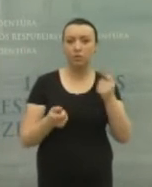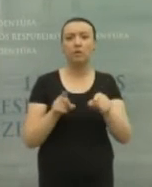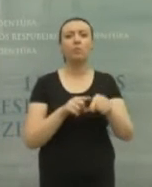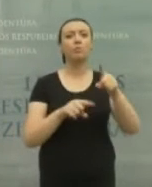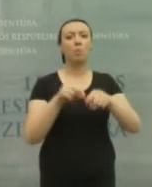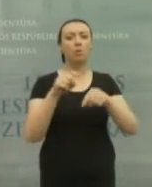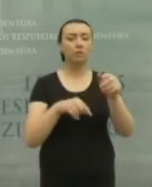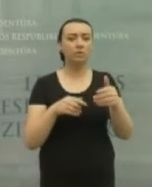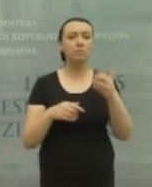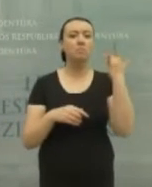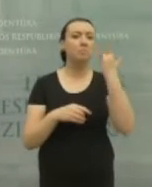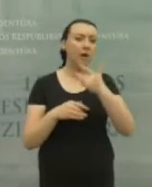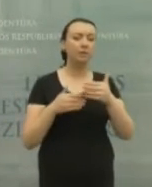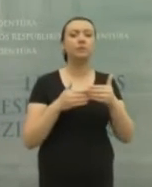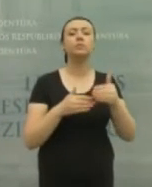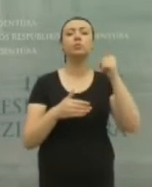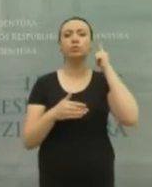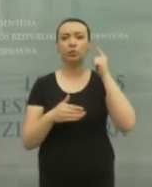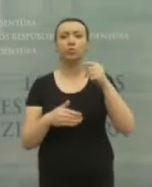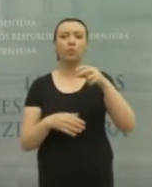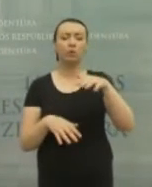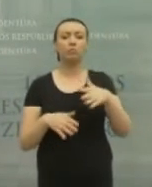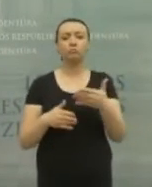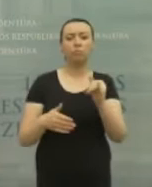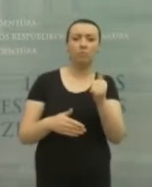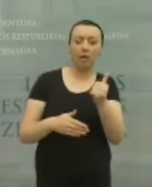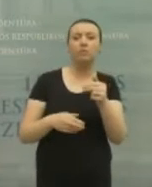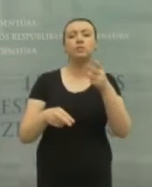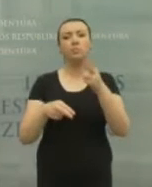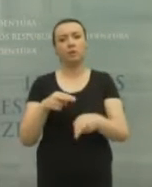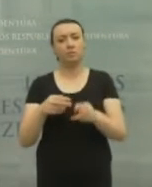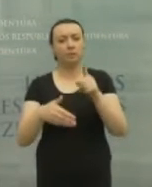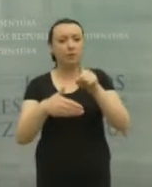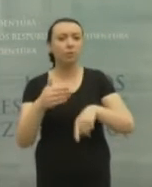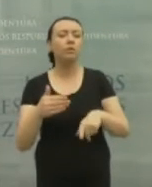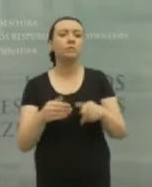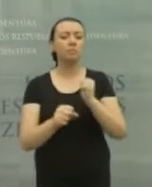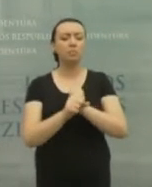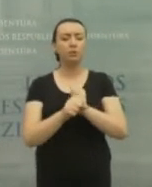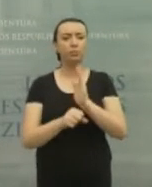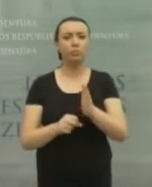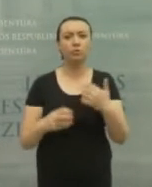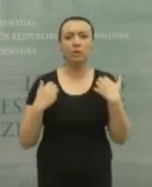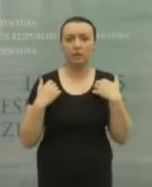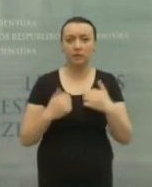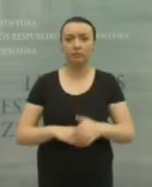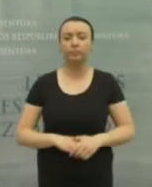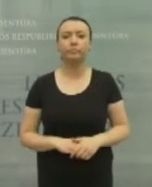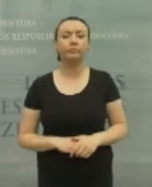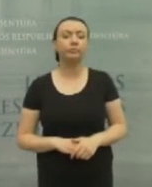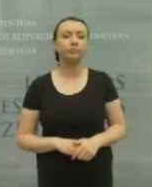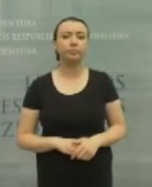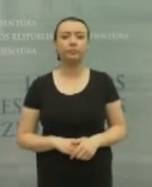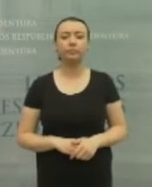tiek ir politinės partijos išgirdo vyriausybės padėties vertinimą ir tuos sprendimus, kurie yra daromi. Ir tai ves